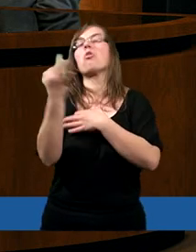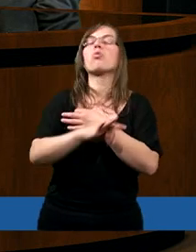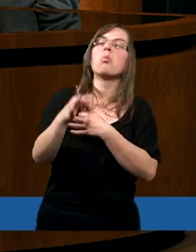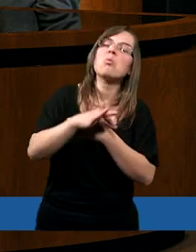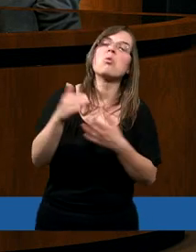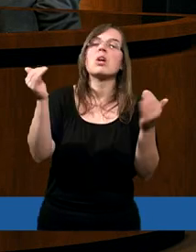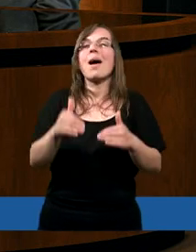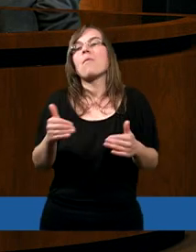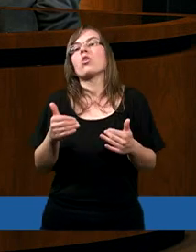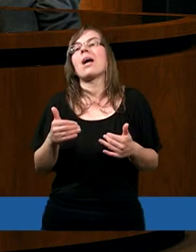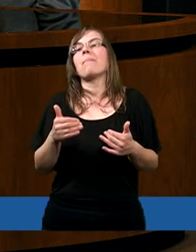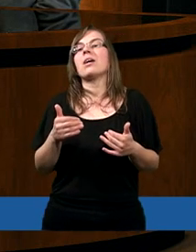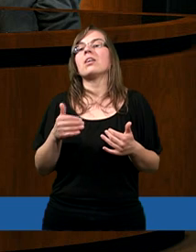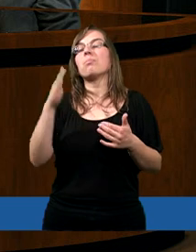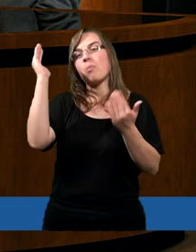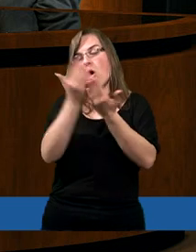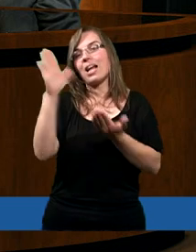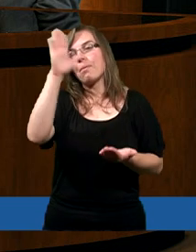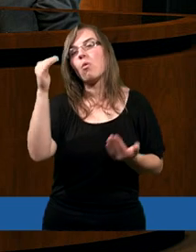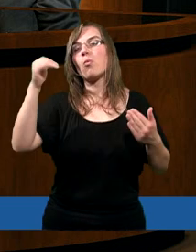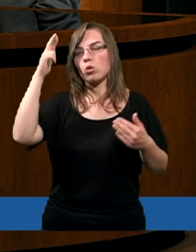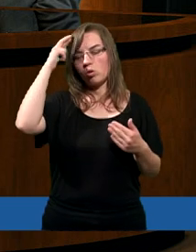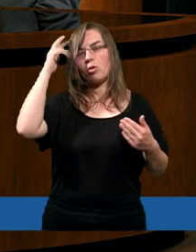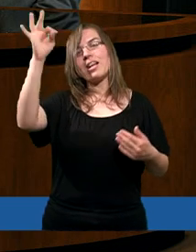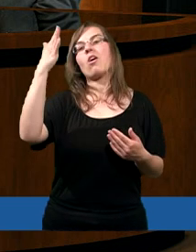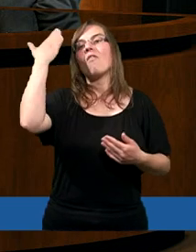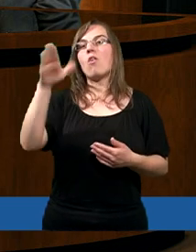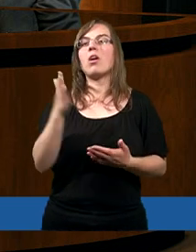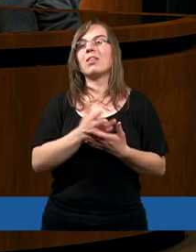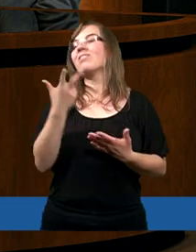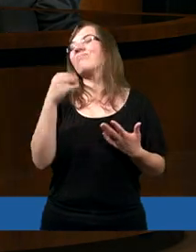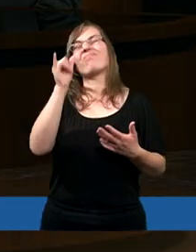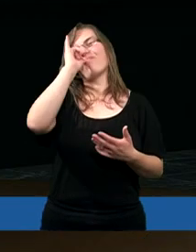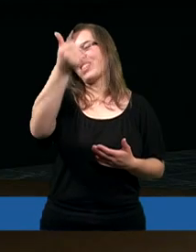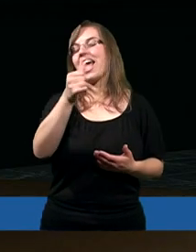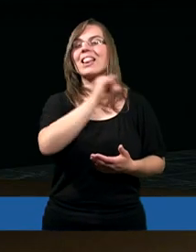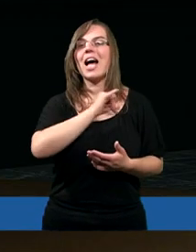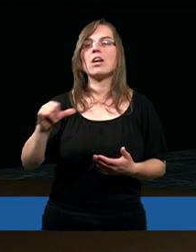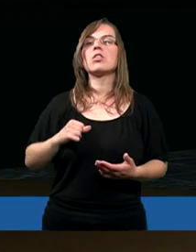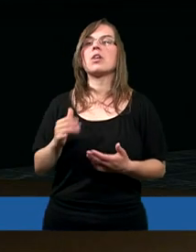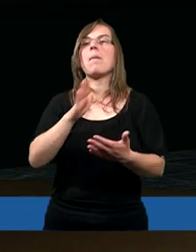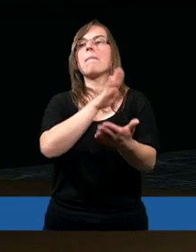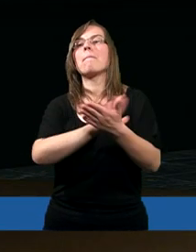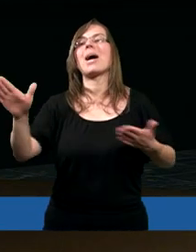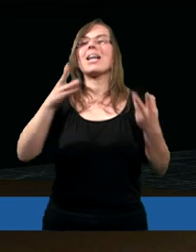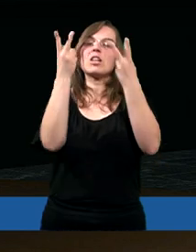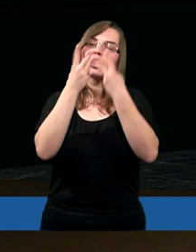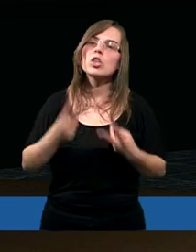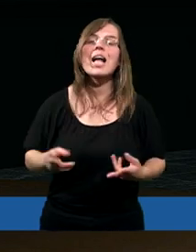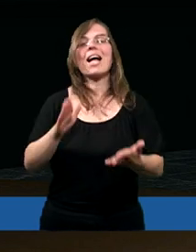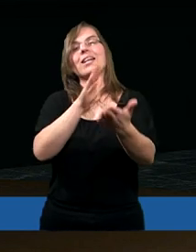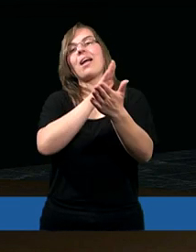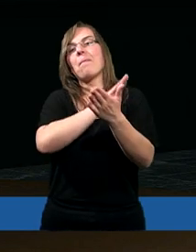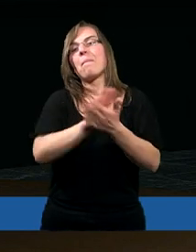Pismo Święte możemy poznać Boga, możemy zrozumieć Jego wolę. Nie da się bez czytania,